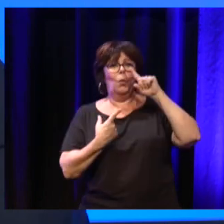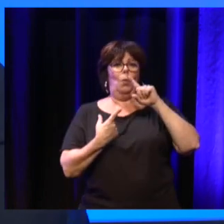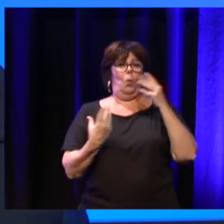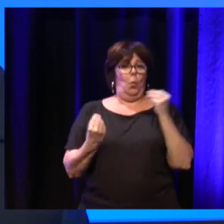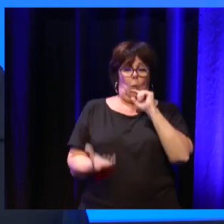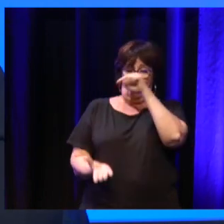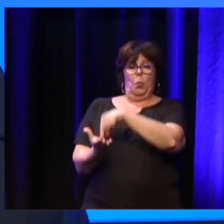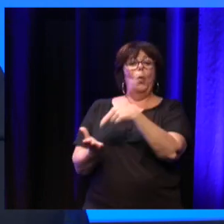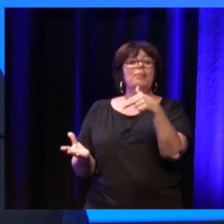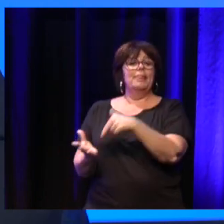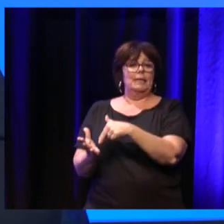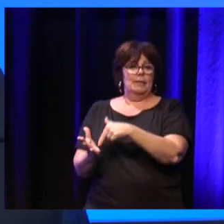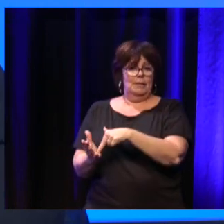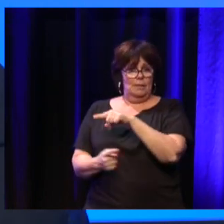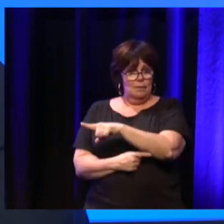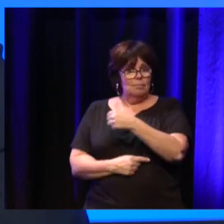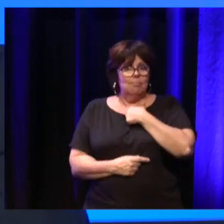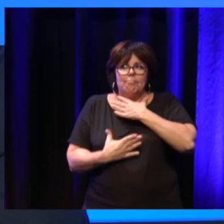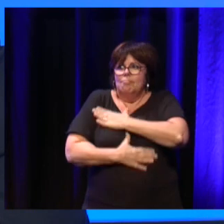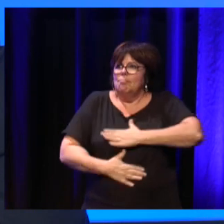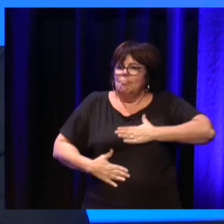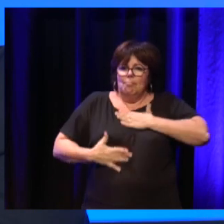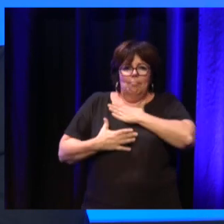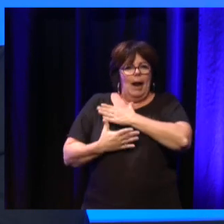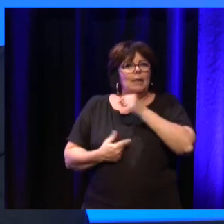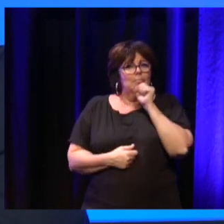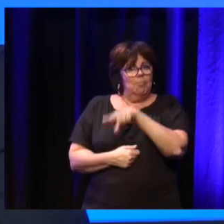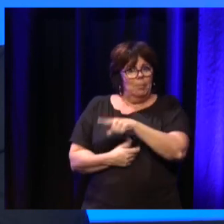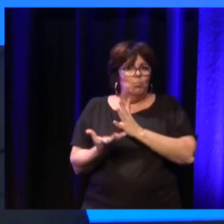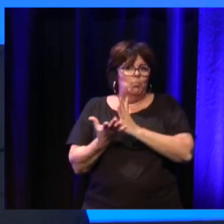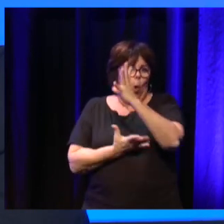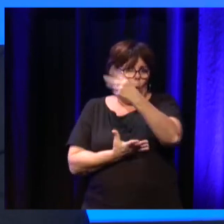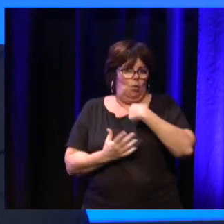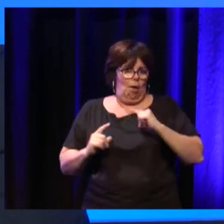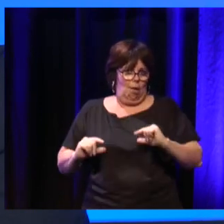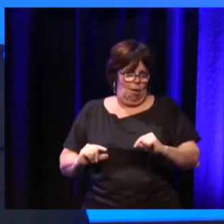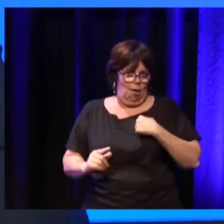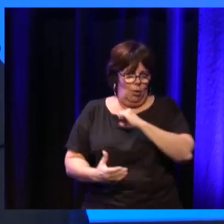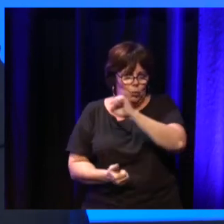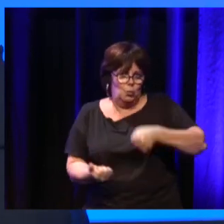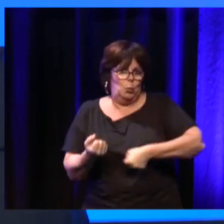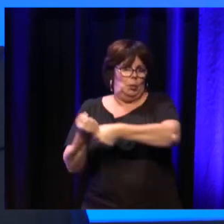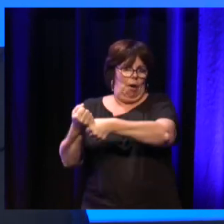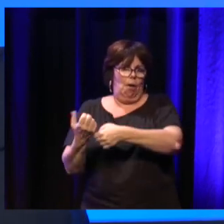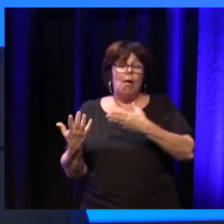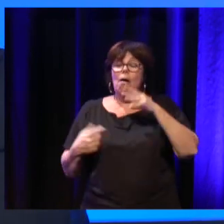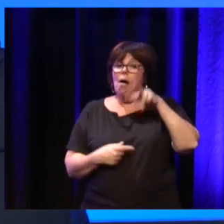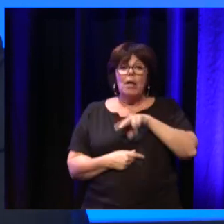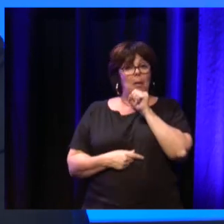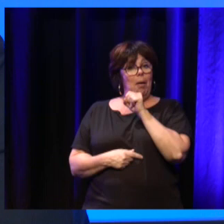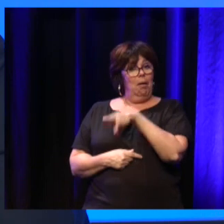et que j'ai le bonheur de porter, qui a un objectif extrêmement simple.